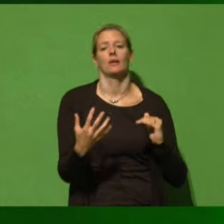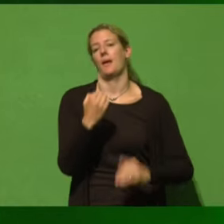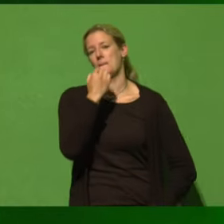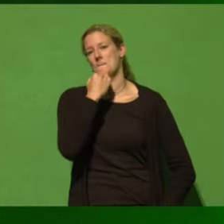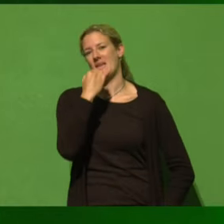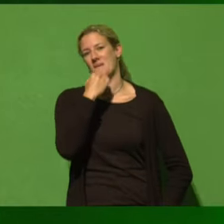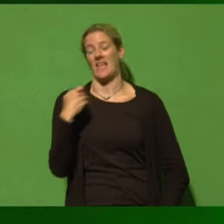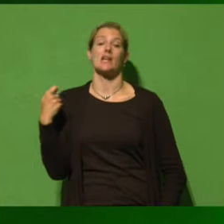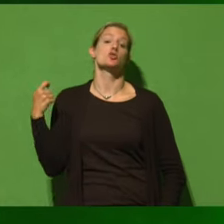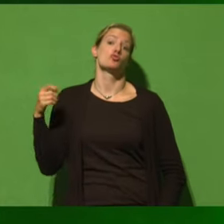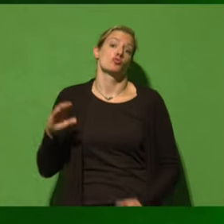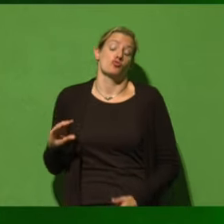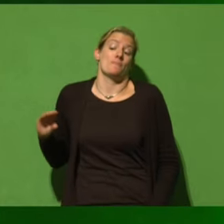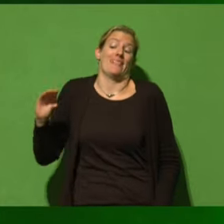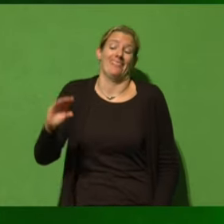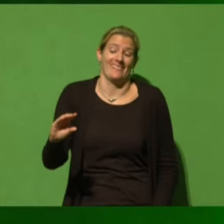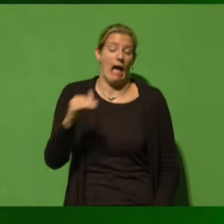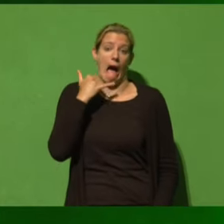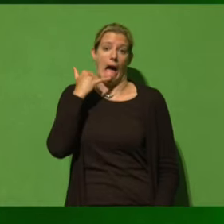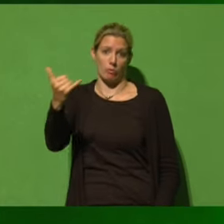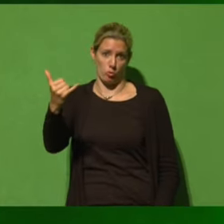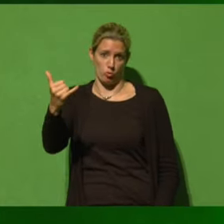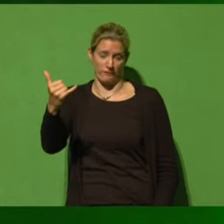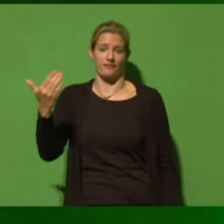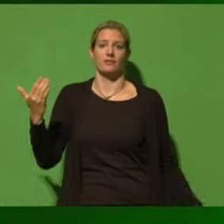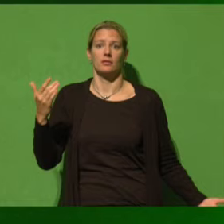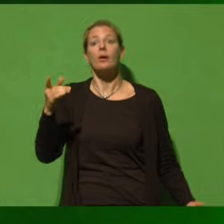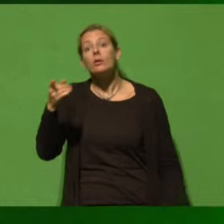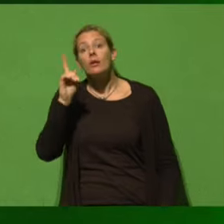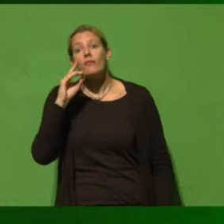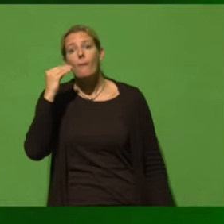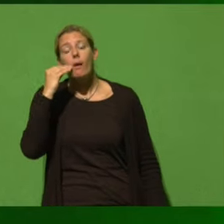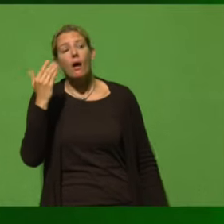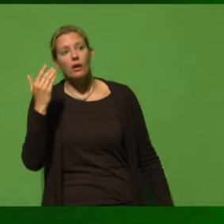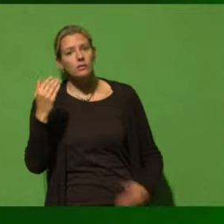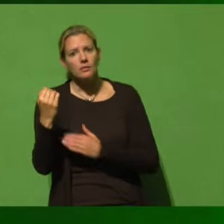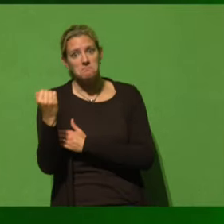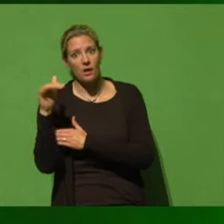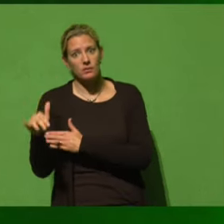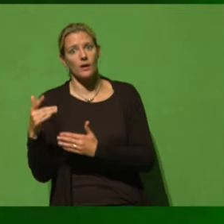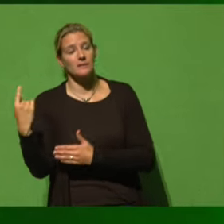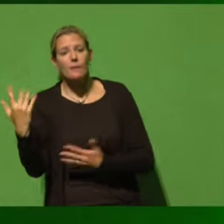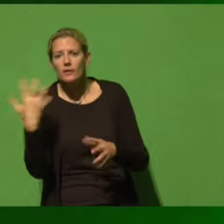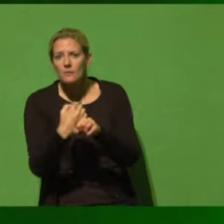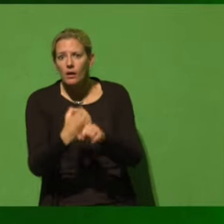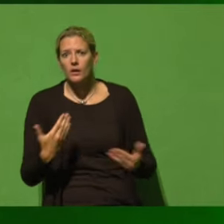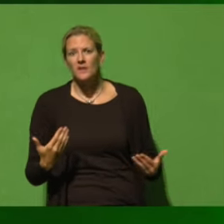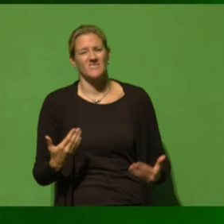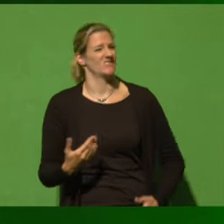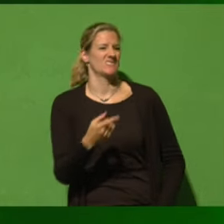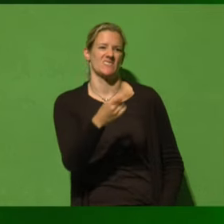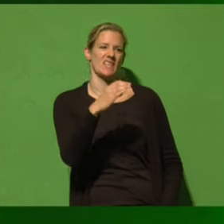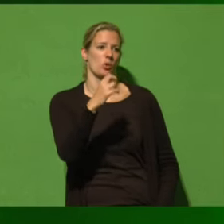es gibt einen Anruf vom BMW und Frau Merkel, und da ist sie jetzt plötzlich wieder sehr mächtig, legt sich ins Zeug und zerschießt diese